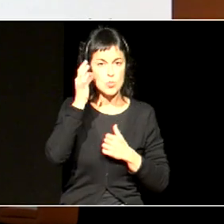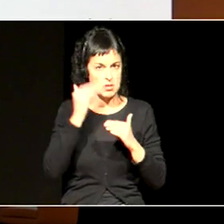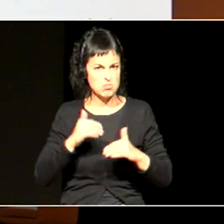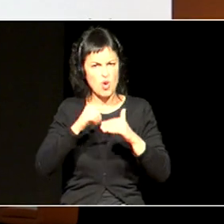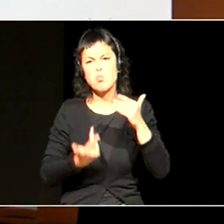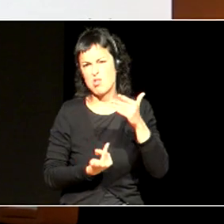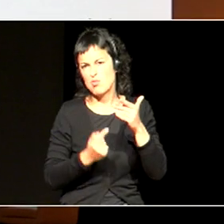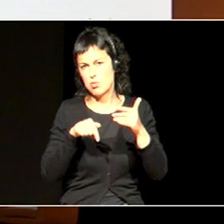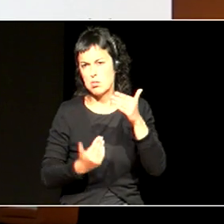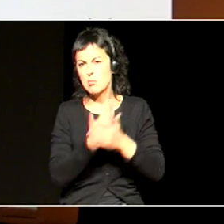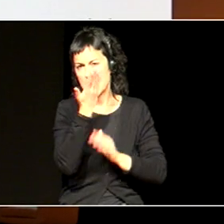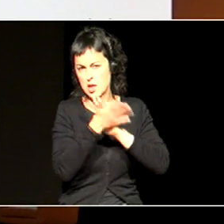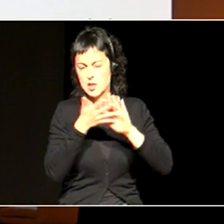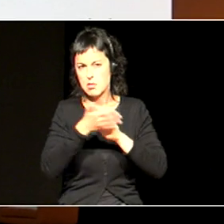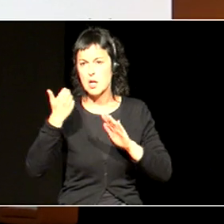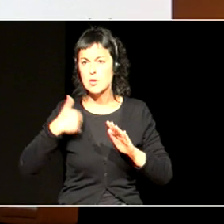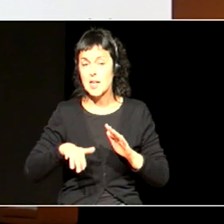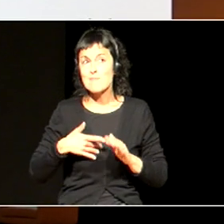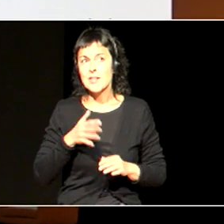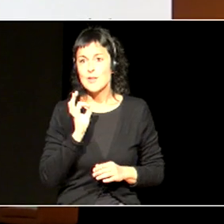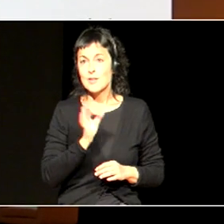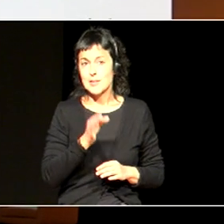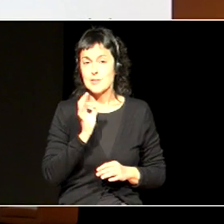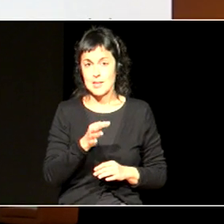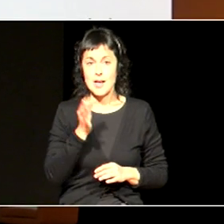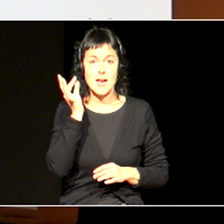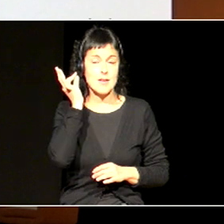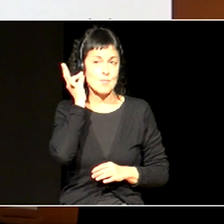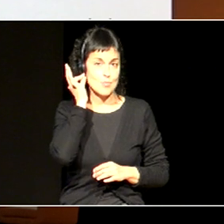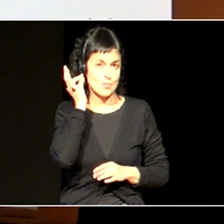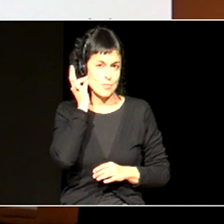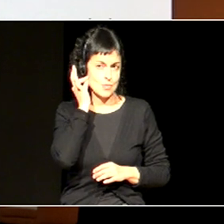itzegin dugu, baina, egia da, nesken, arrakasta,